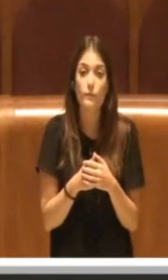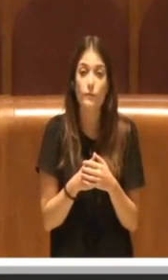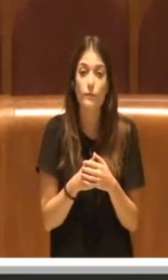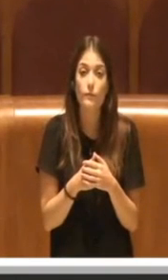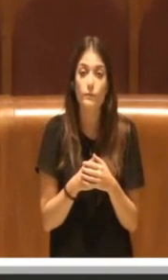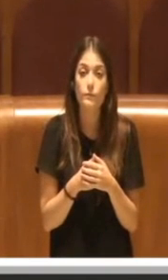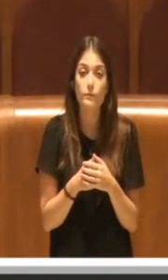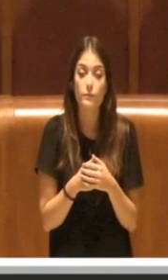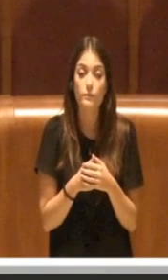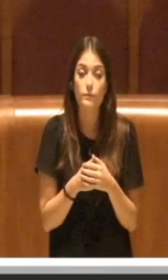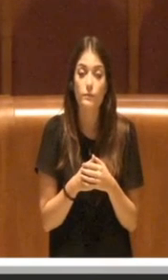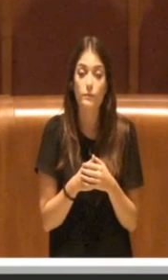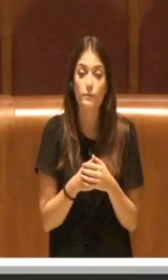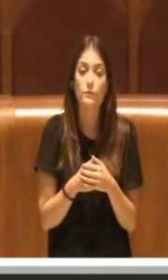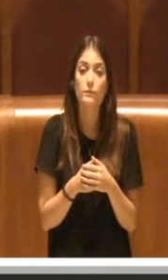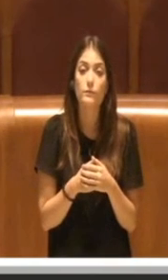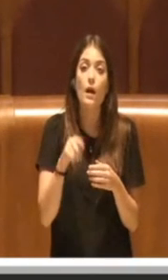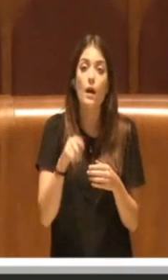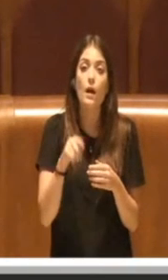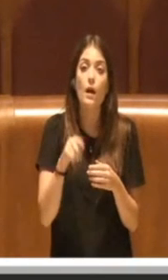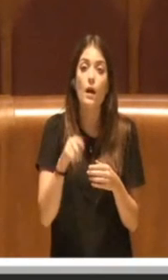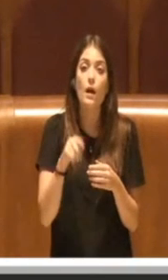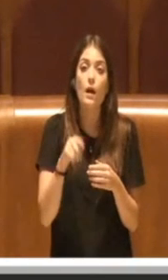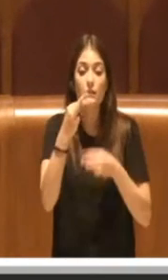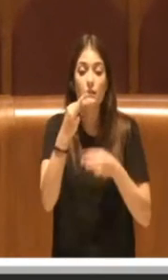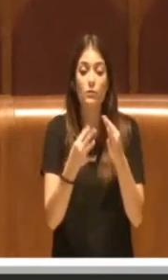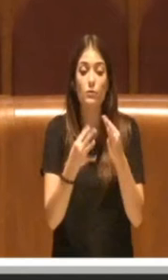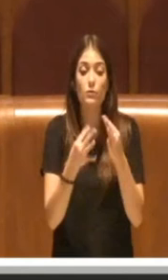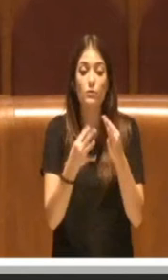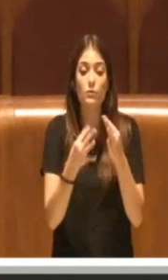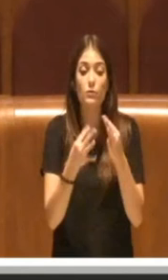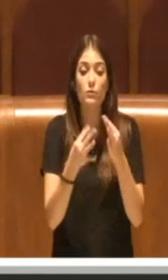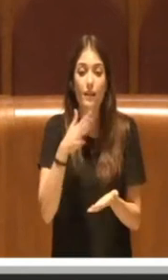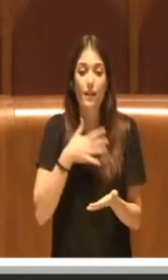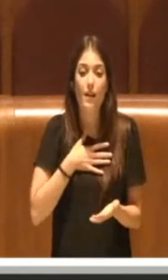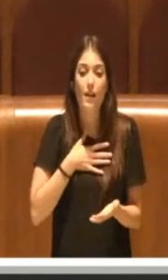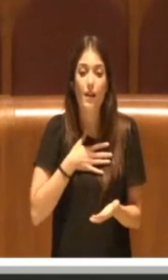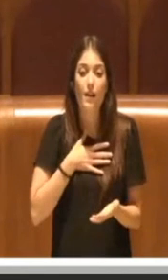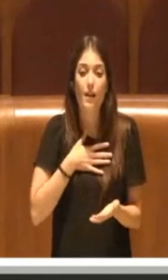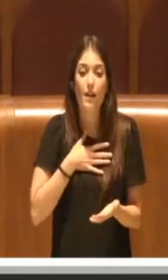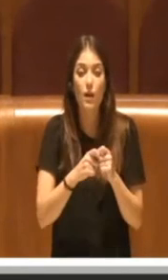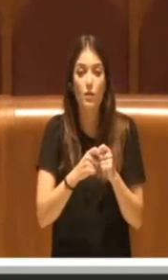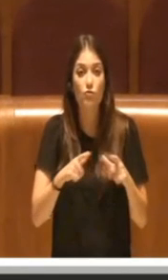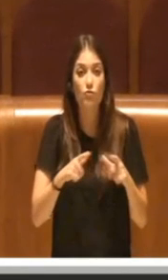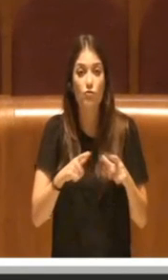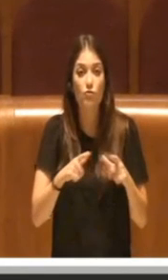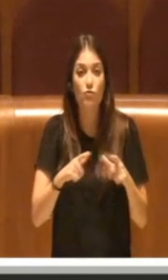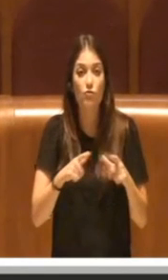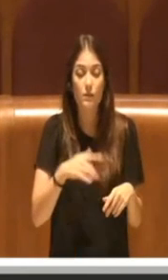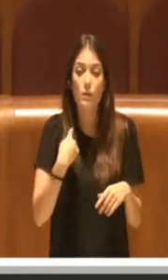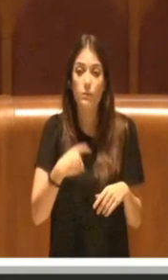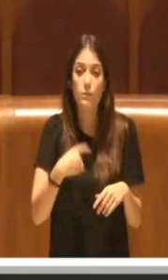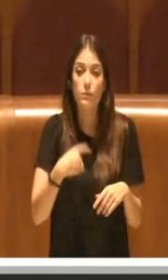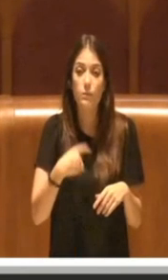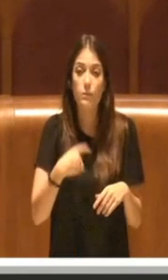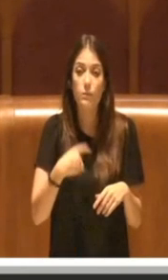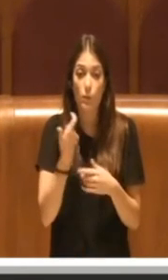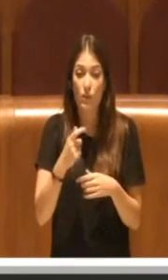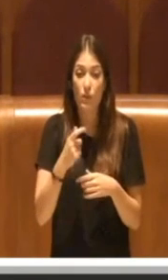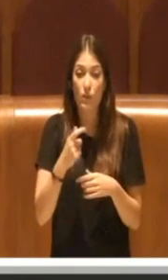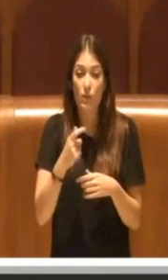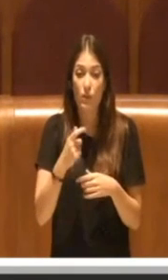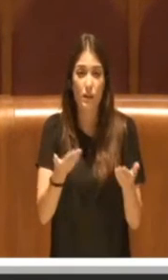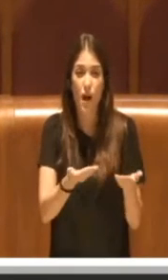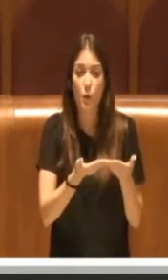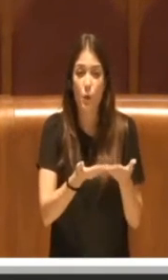di appartenenza alla città, perché molti sono stati contributi da parte della città per questo